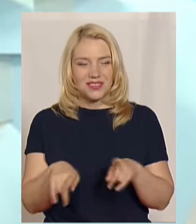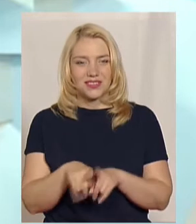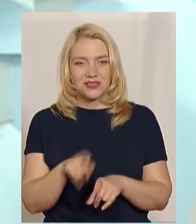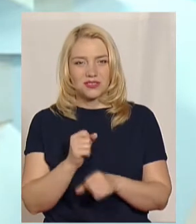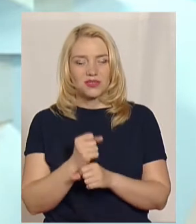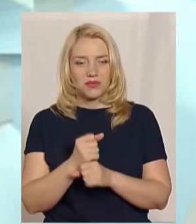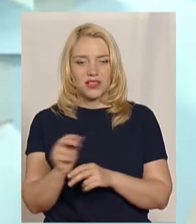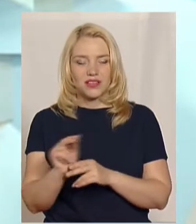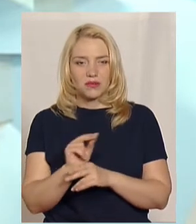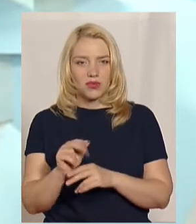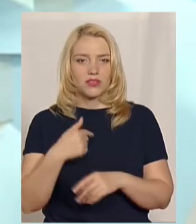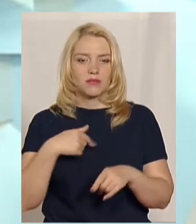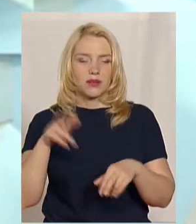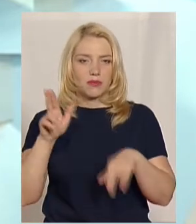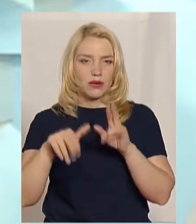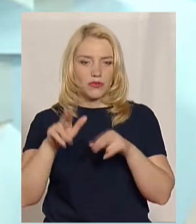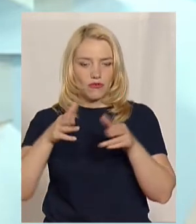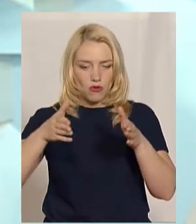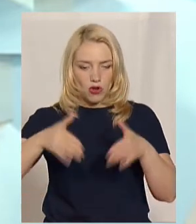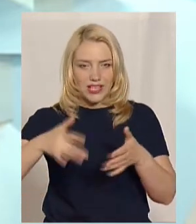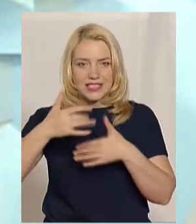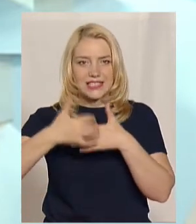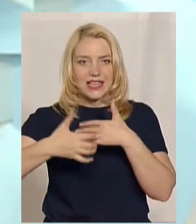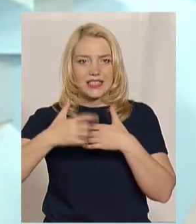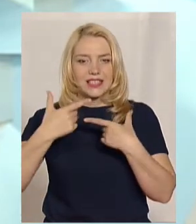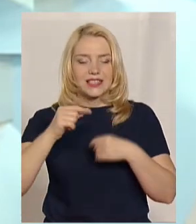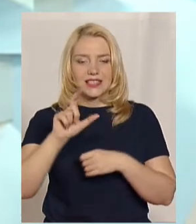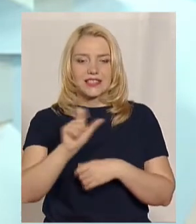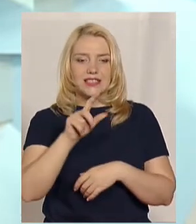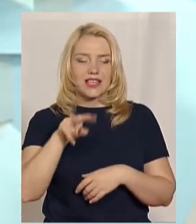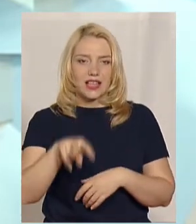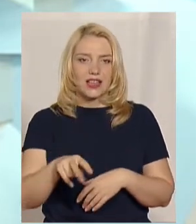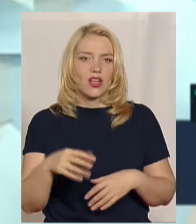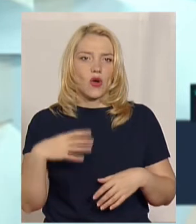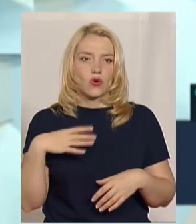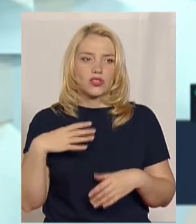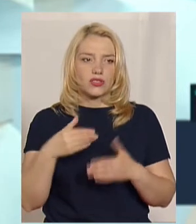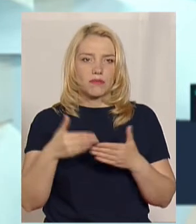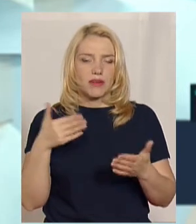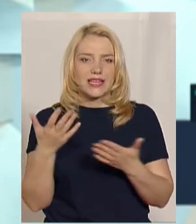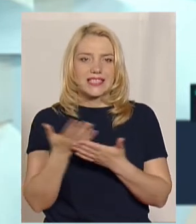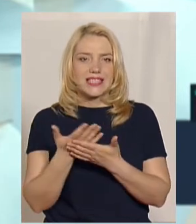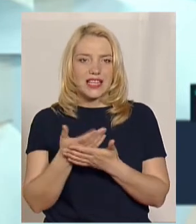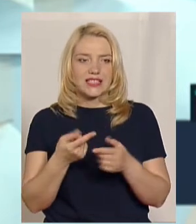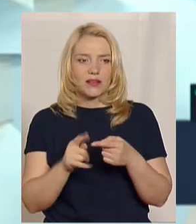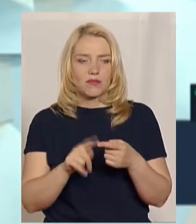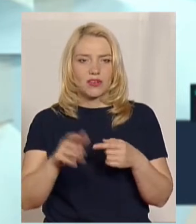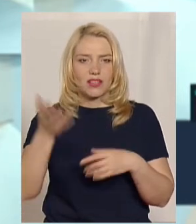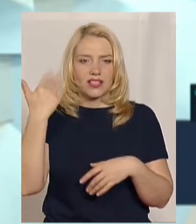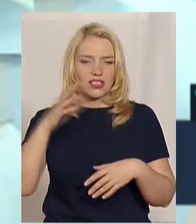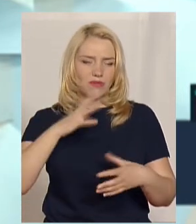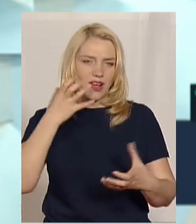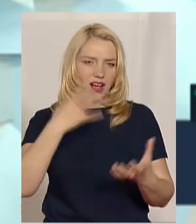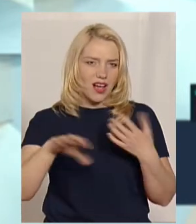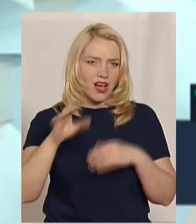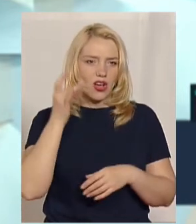ремонти, ми перефарбували фойє середнє, там, де зал очікування перед сеансами. Воно колись було пекельно-рожеве, зараз